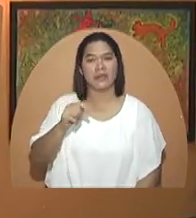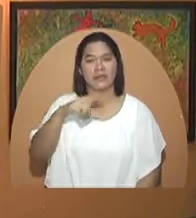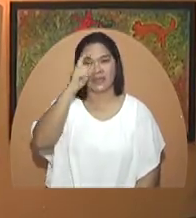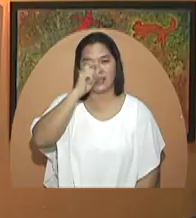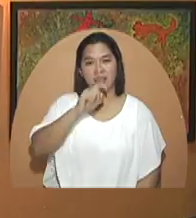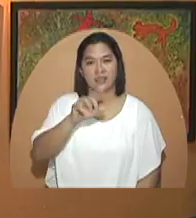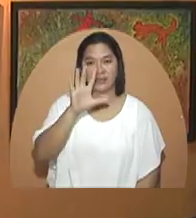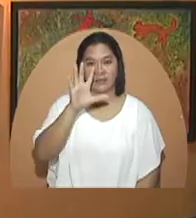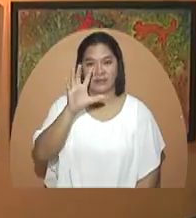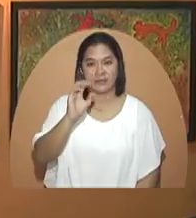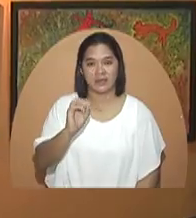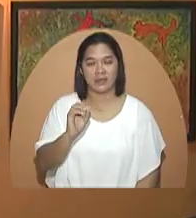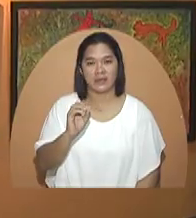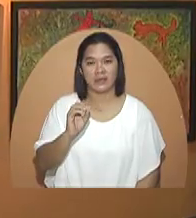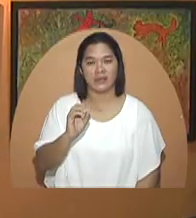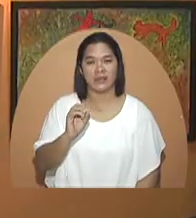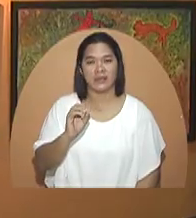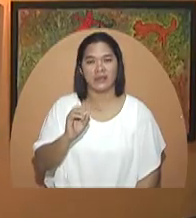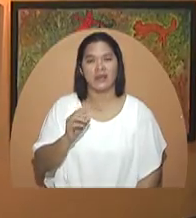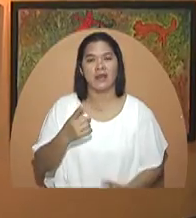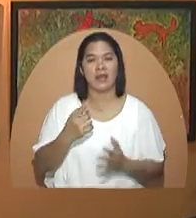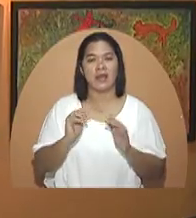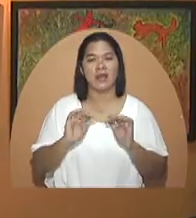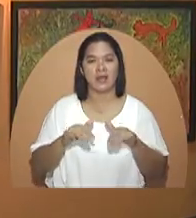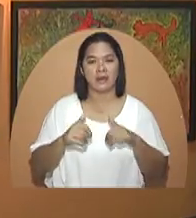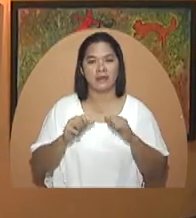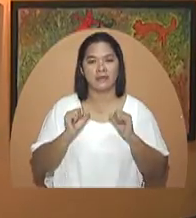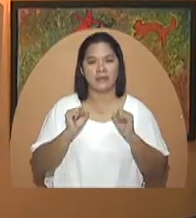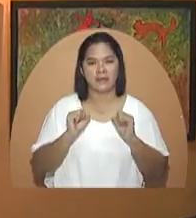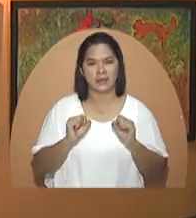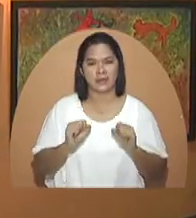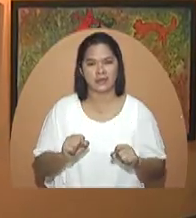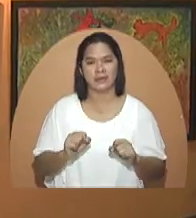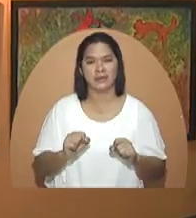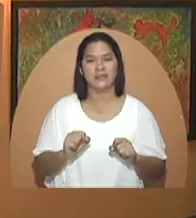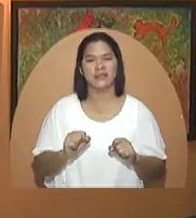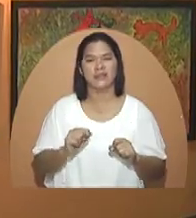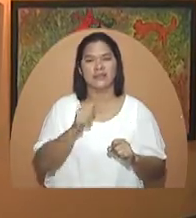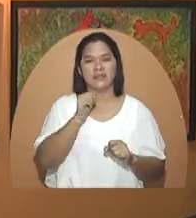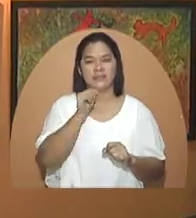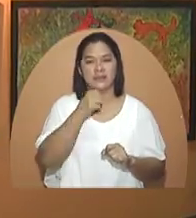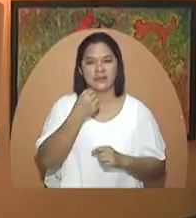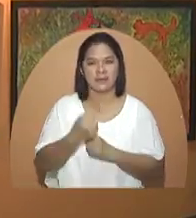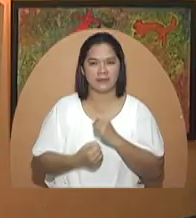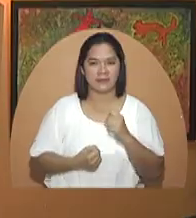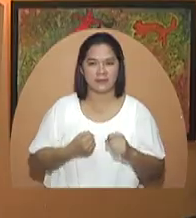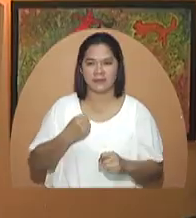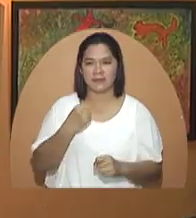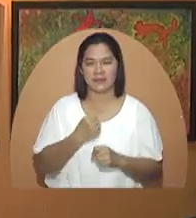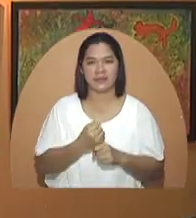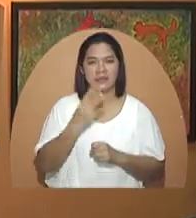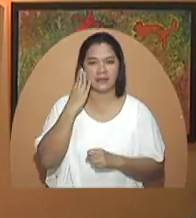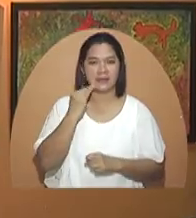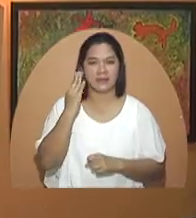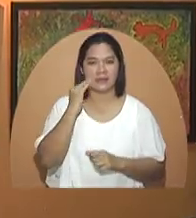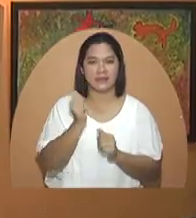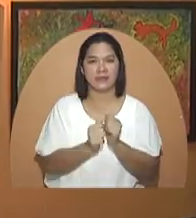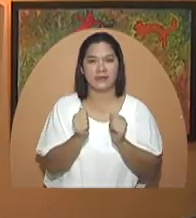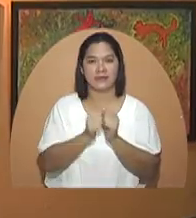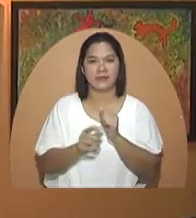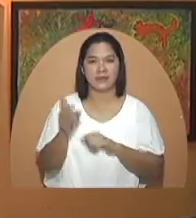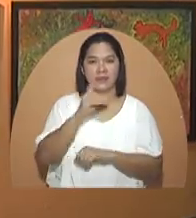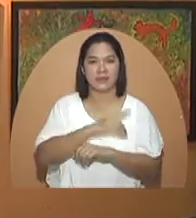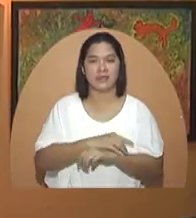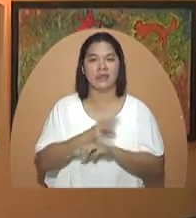Sa kanyang edad ng 50 anyos, paano ba kinakaya ni Thelma ang kalbaryo na dinaranas niya araw